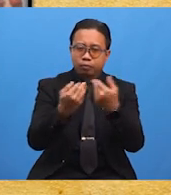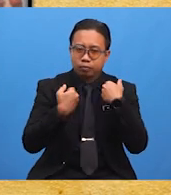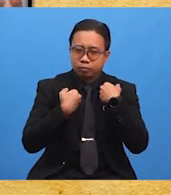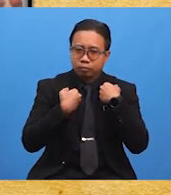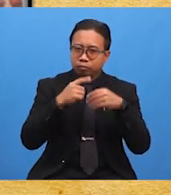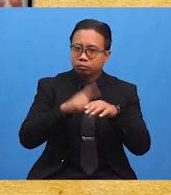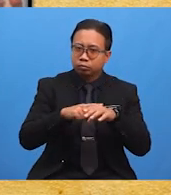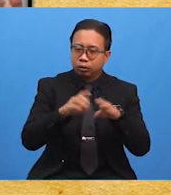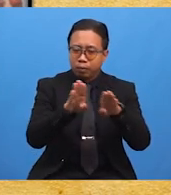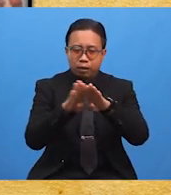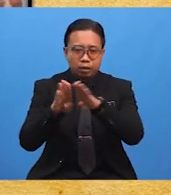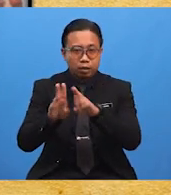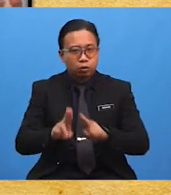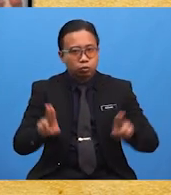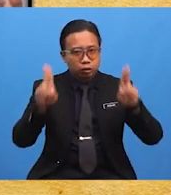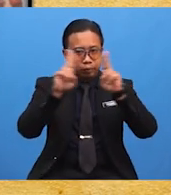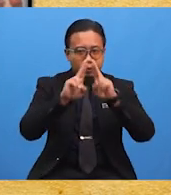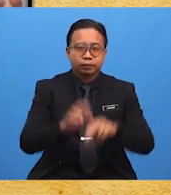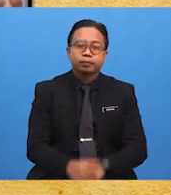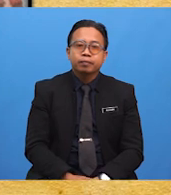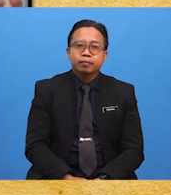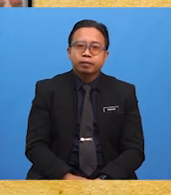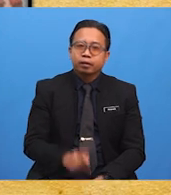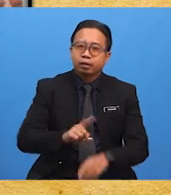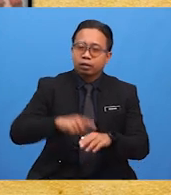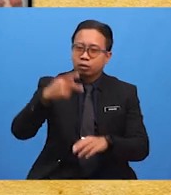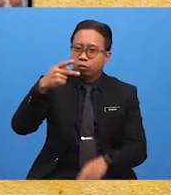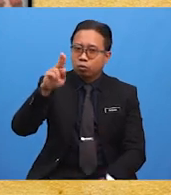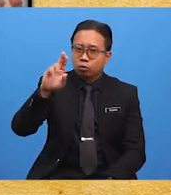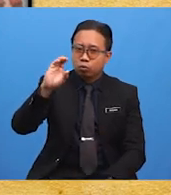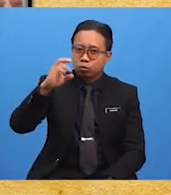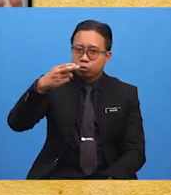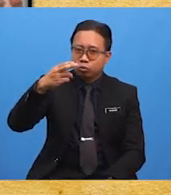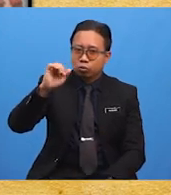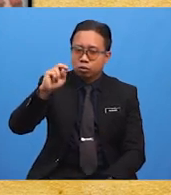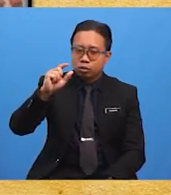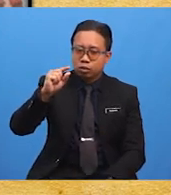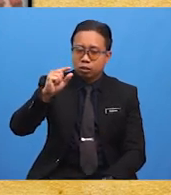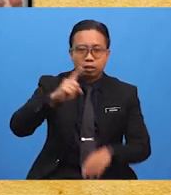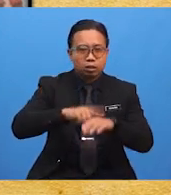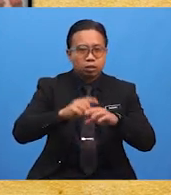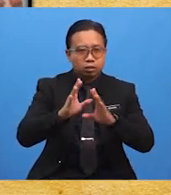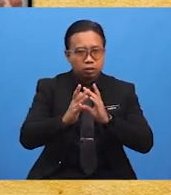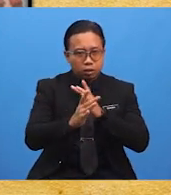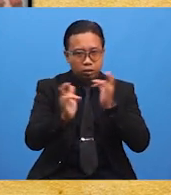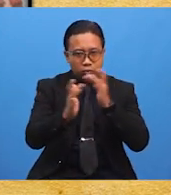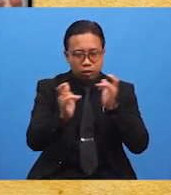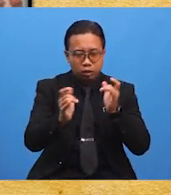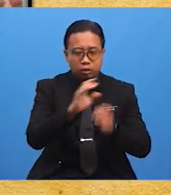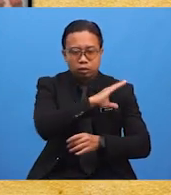-bandar utama seperti kucing di Sarawak dan kota Kinabalu di Sabah.